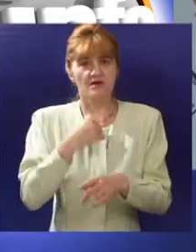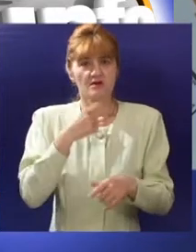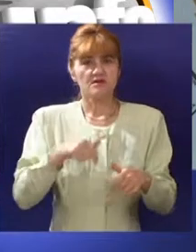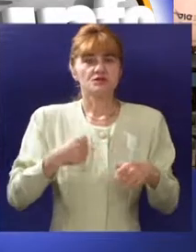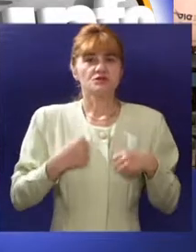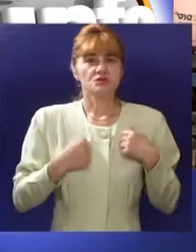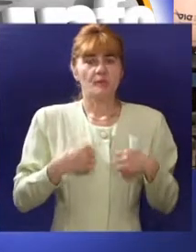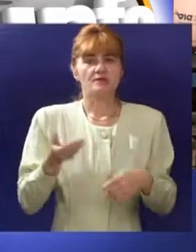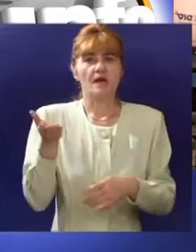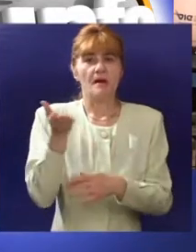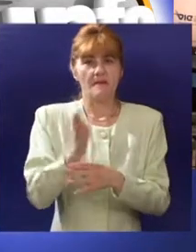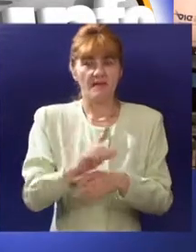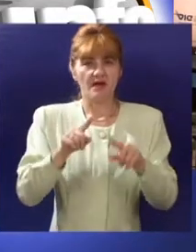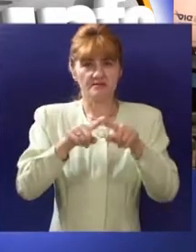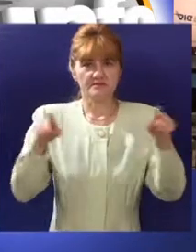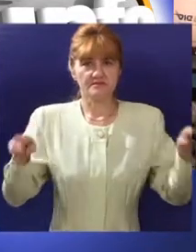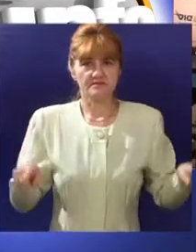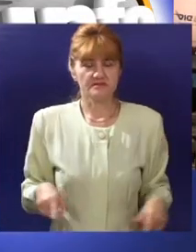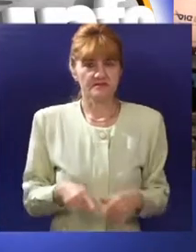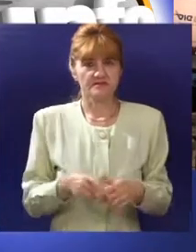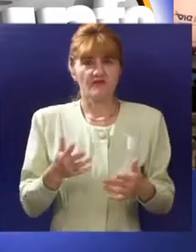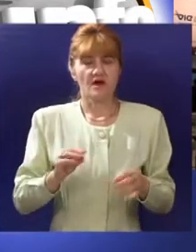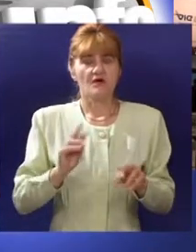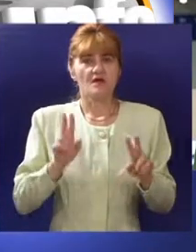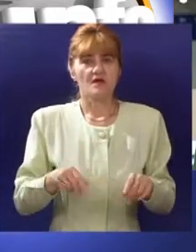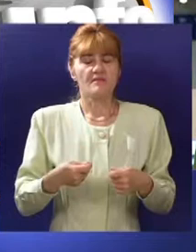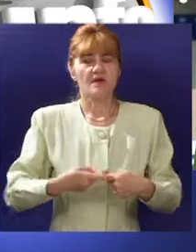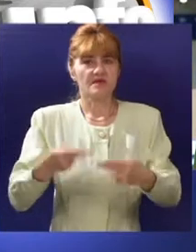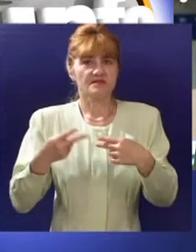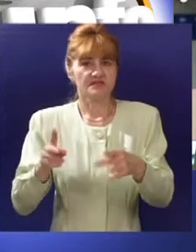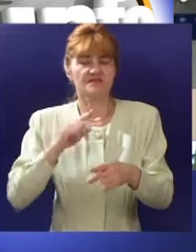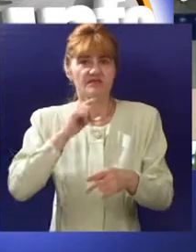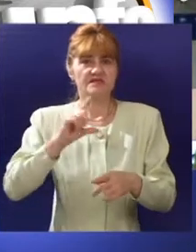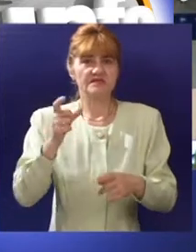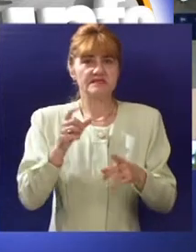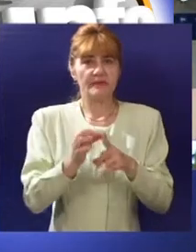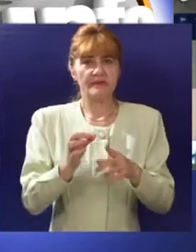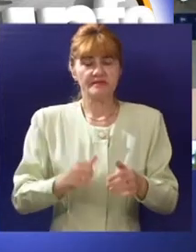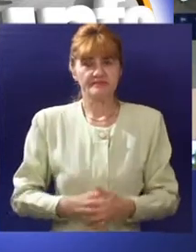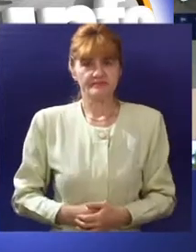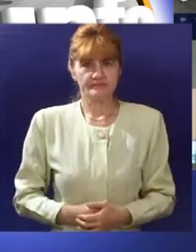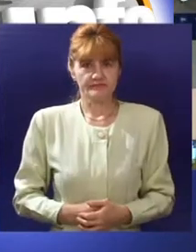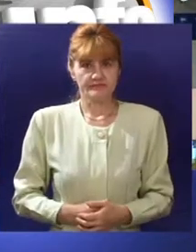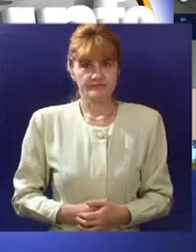Potencijali Subotice predstavljeni su na štandu Agencije za strana ulaganja i promociju izvoza Sijepa.